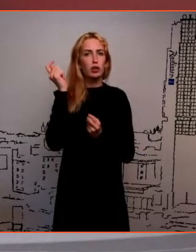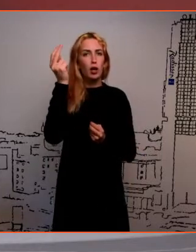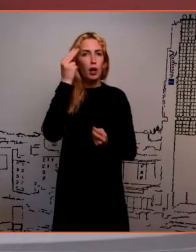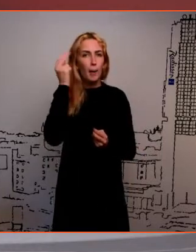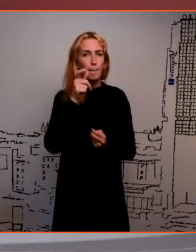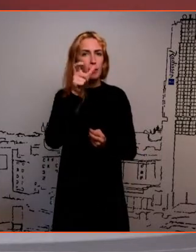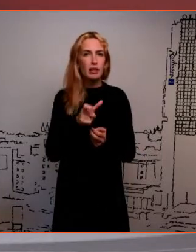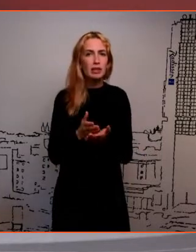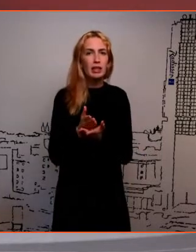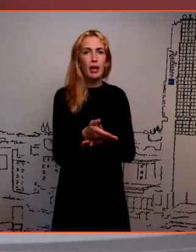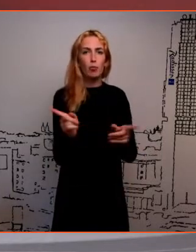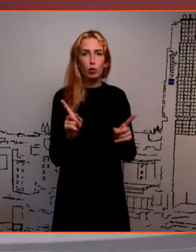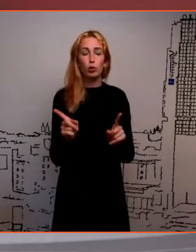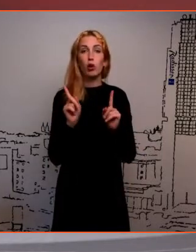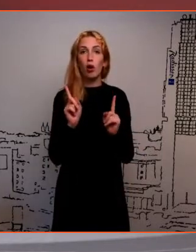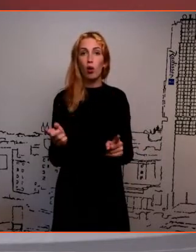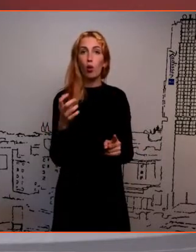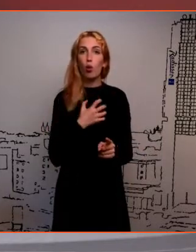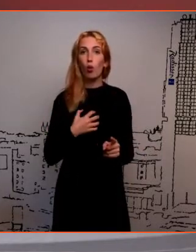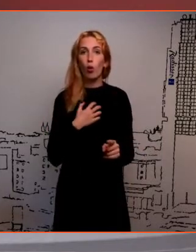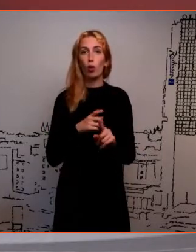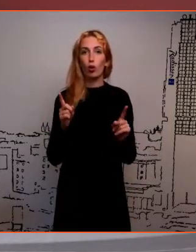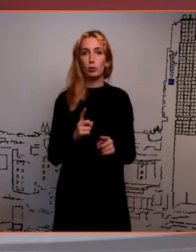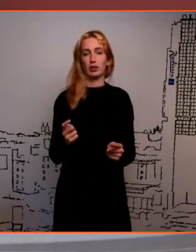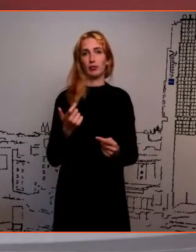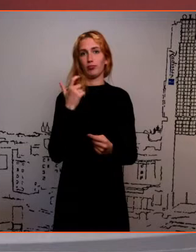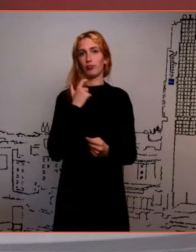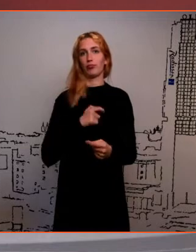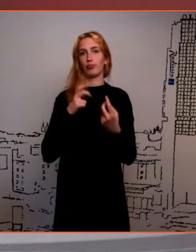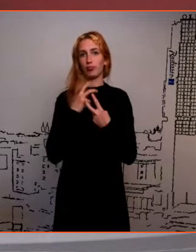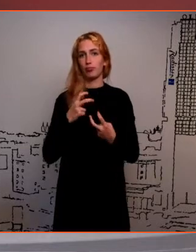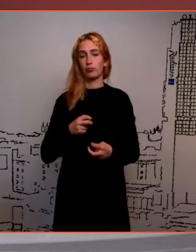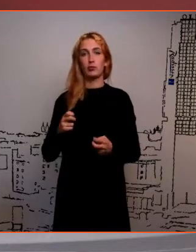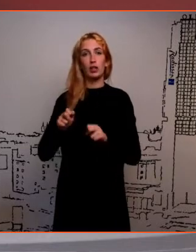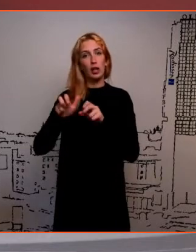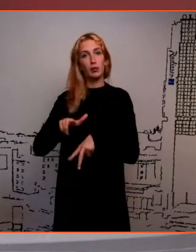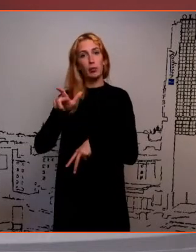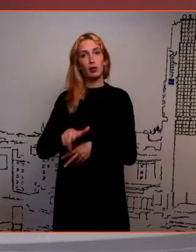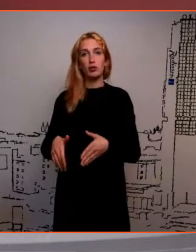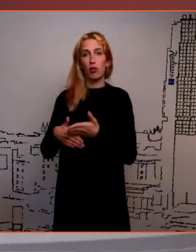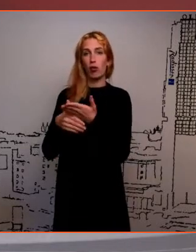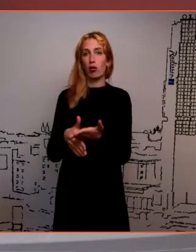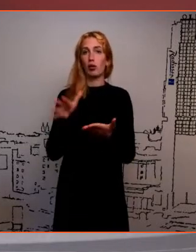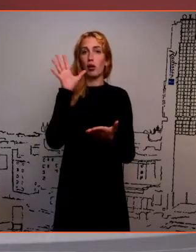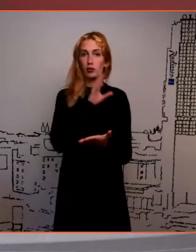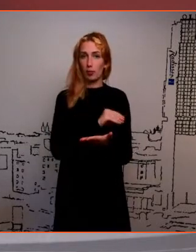oskus endaga töötada. Ja siin saab ka speetsialist aidata kohe kindlasti.